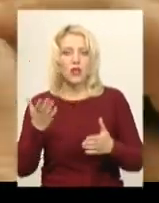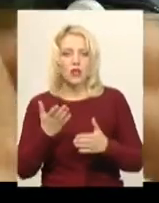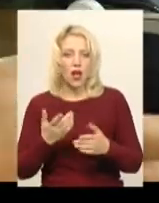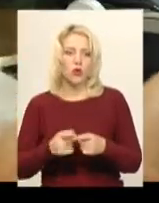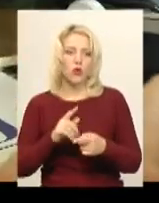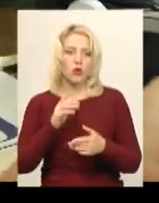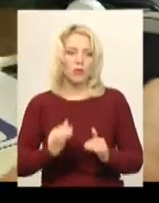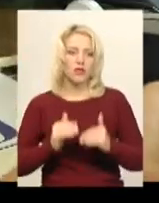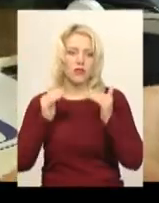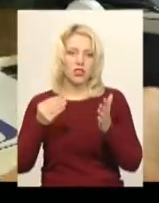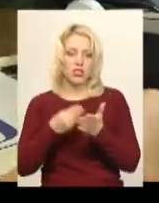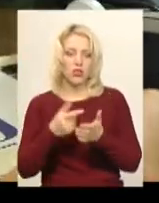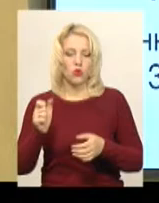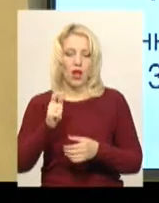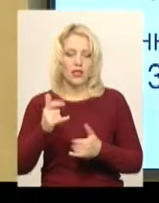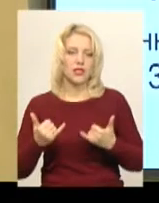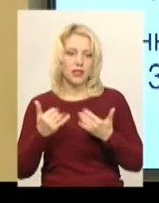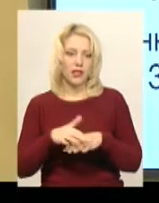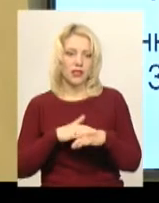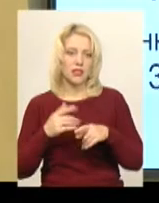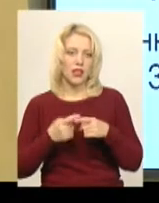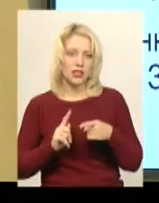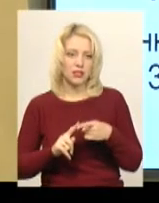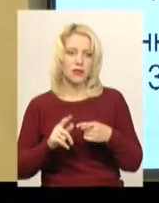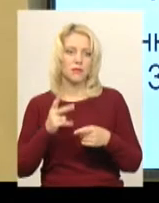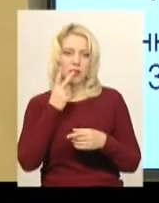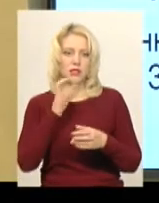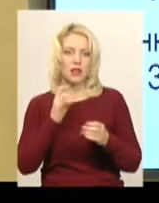газ для населення. На екрані ви бачите, як це відбувалося.